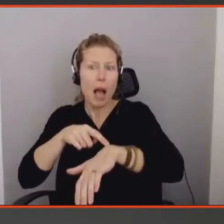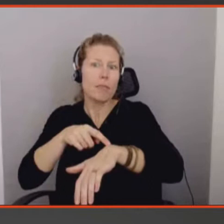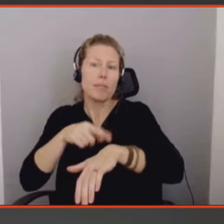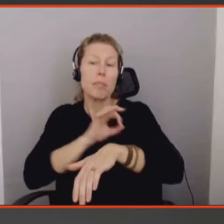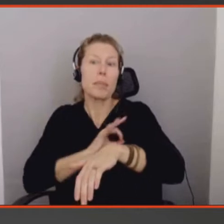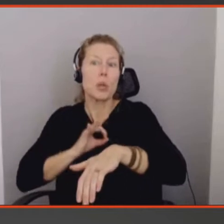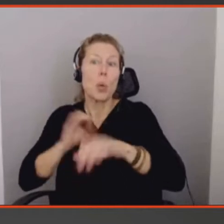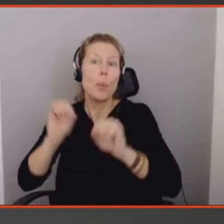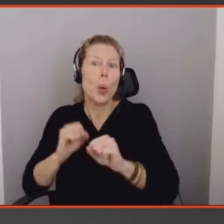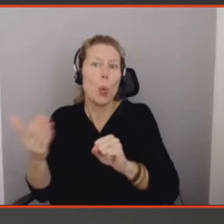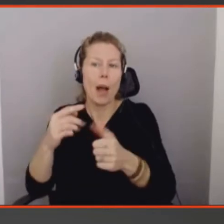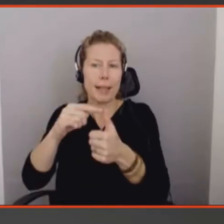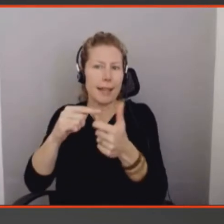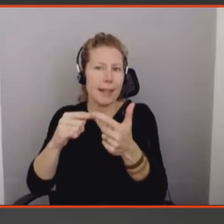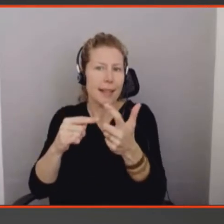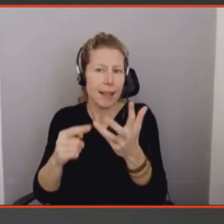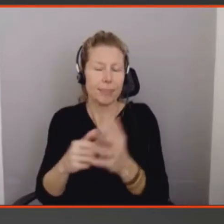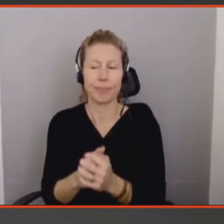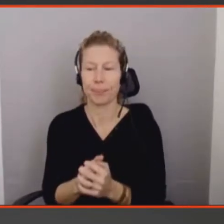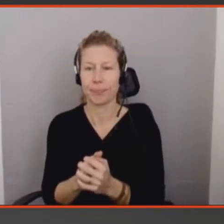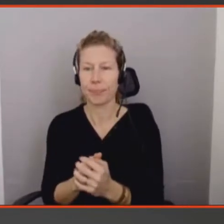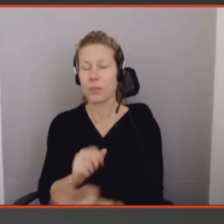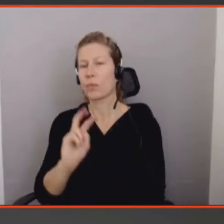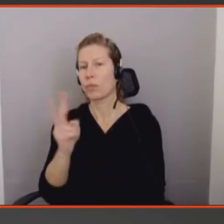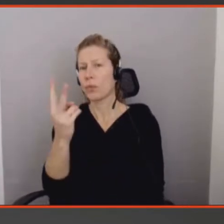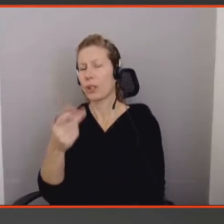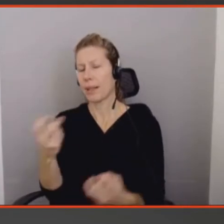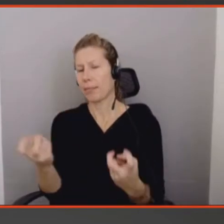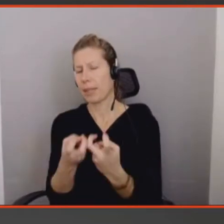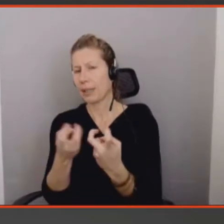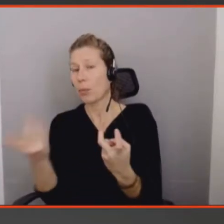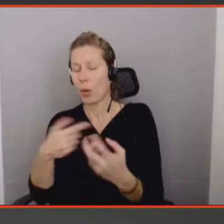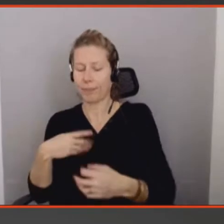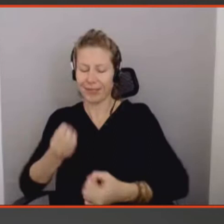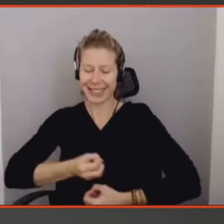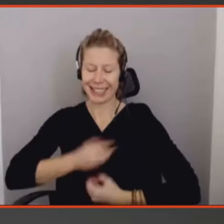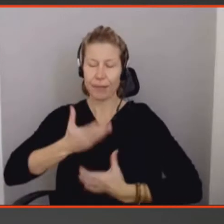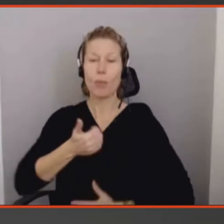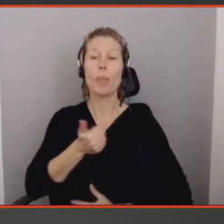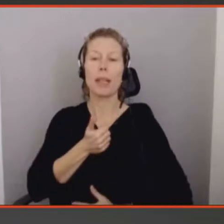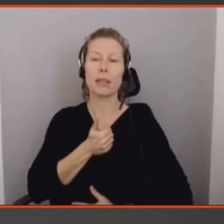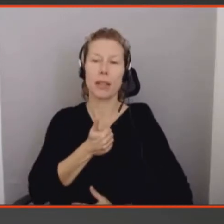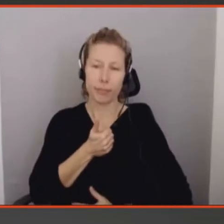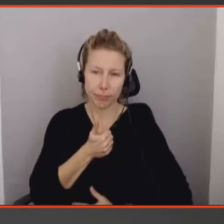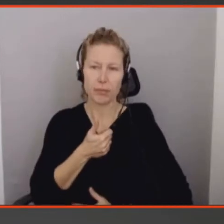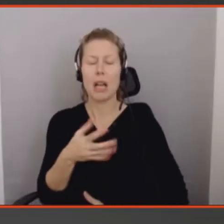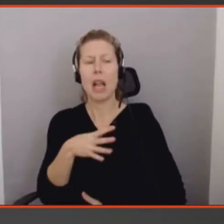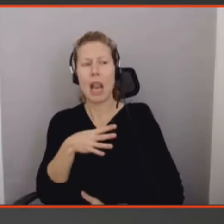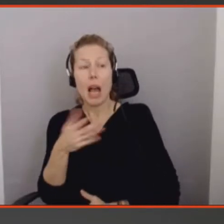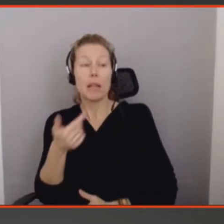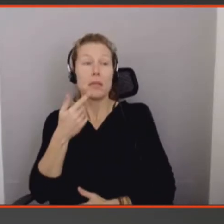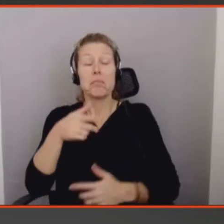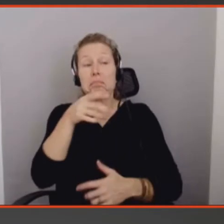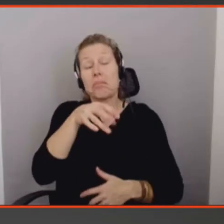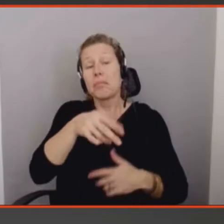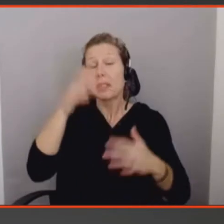Un deuxième exemple qui est important à considérer, c'est le développement personnel. Donc, des technologies, en fait, qui permettent d'exprimer sa créativité, mais